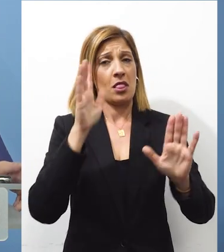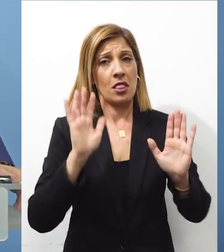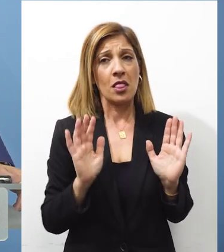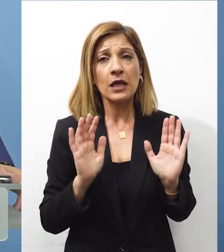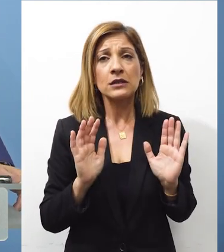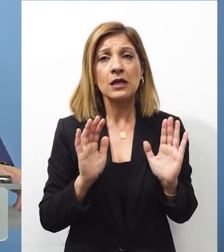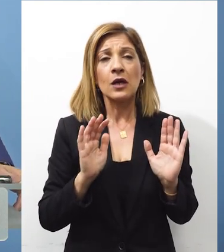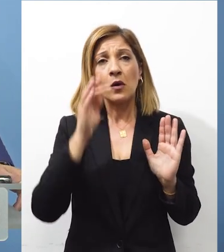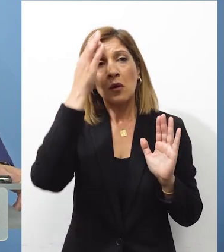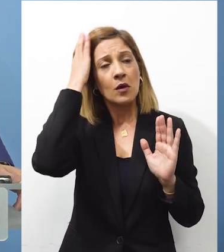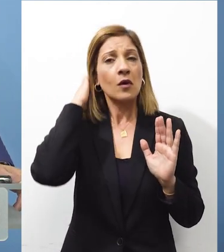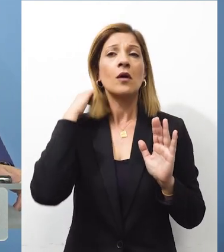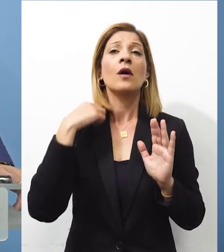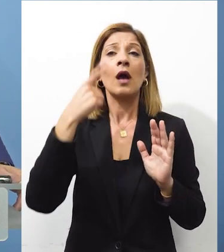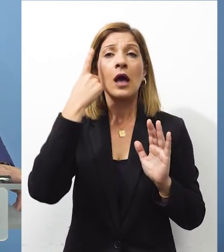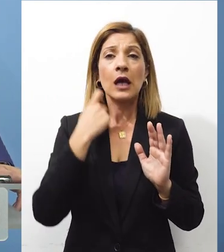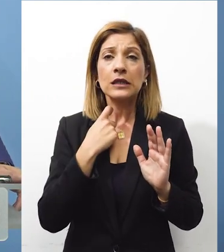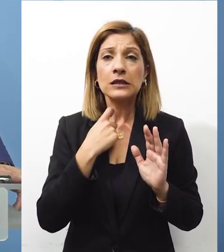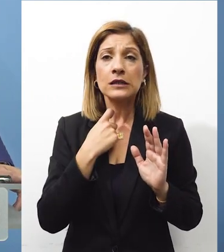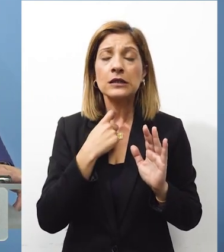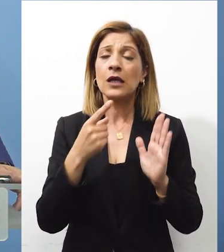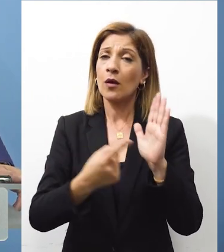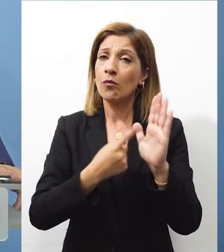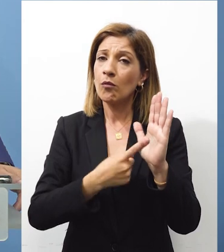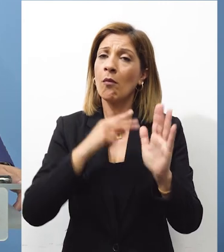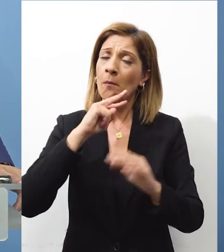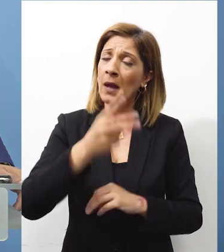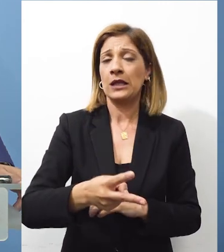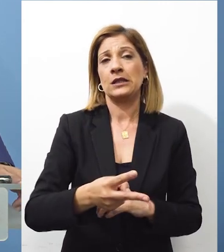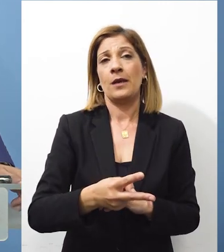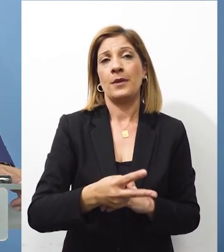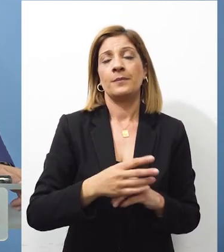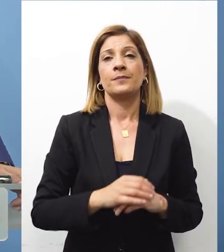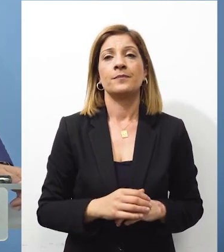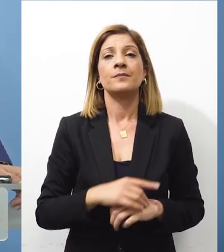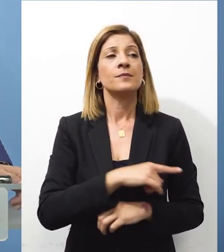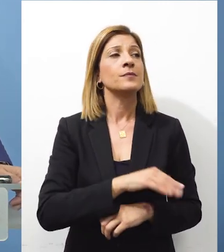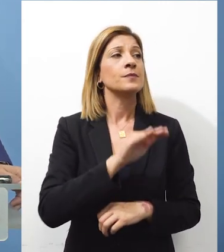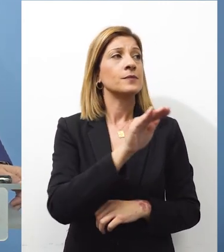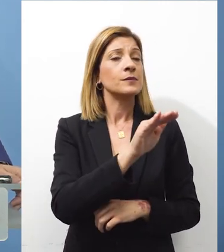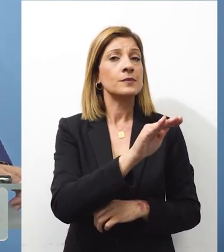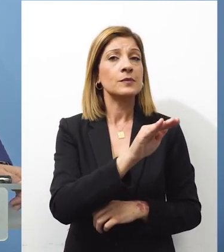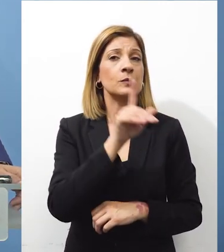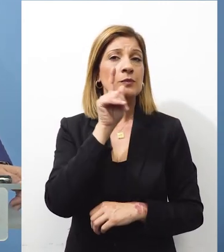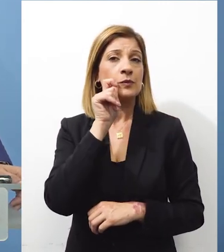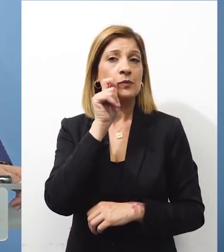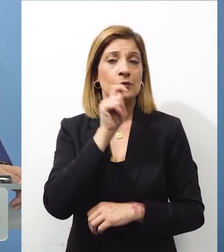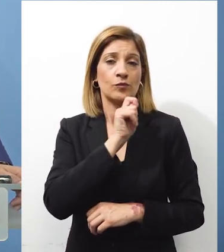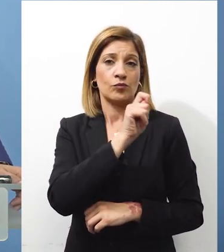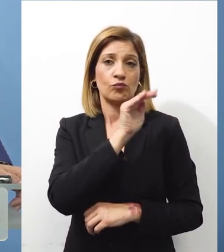ή να αναφέρετε στην συνέντευξη έχει κατά επανάληψη απαντηθεί αυτό το ζήτημα Μήπως η κυβέρνηση